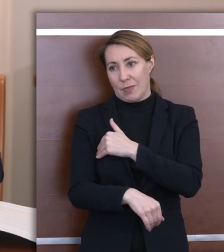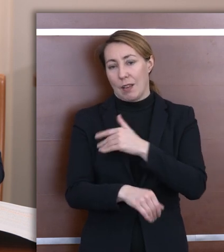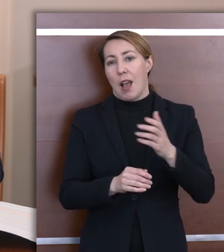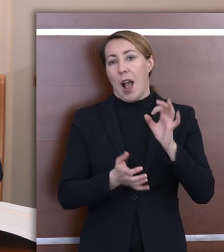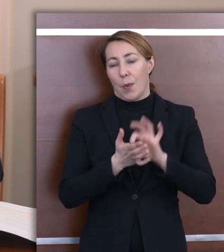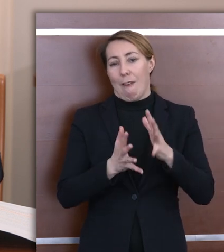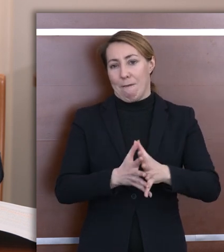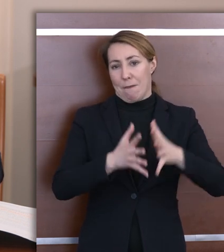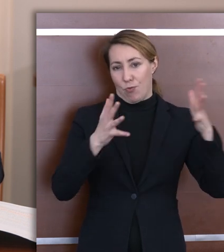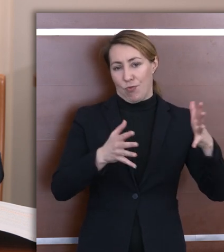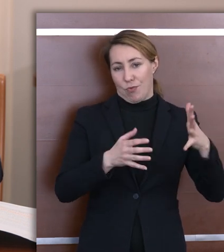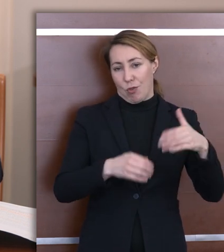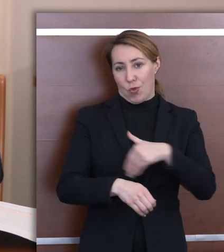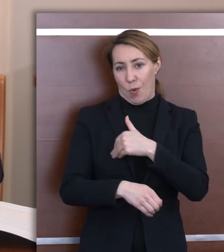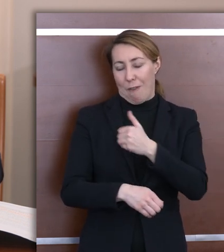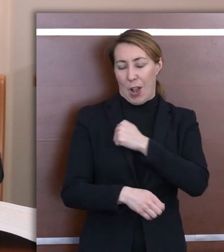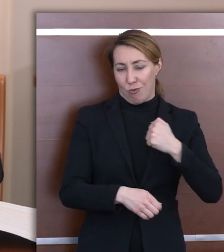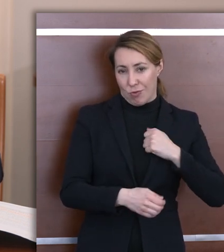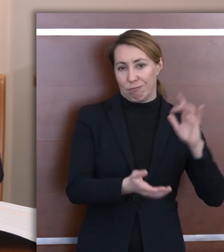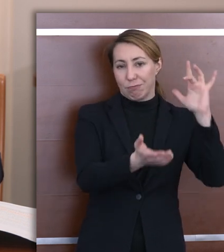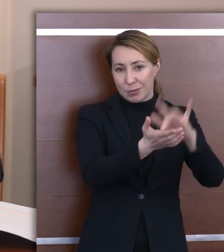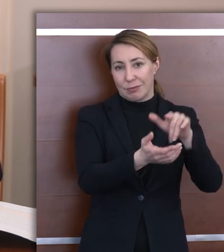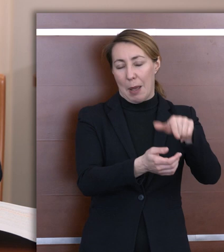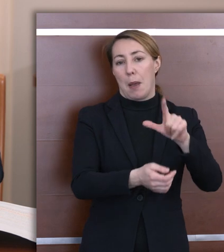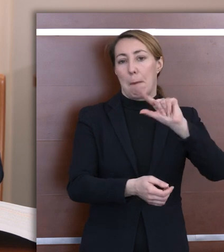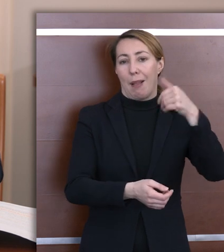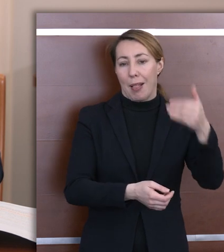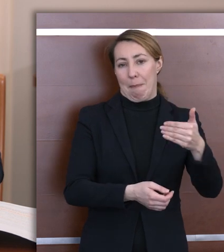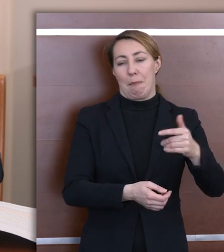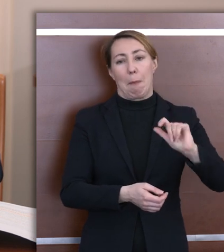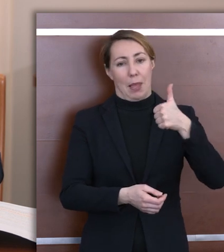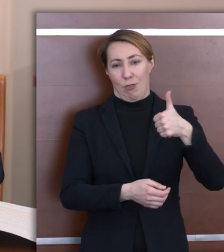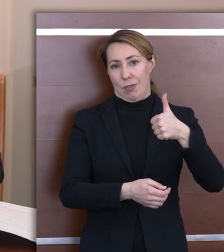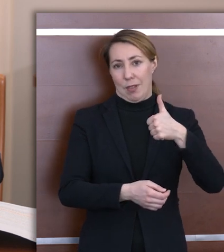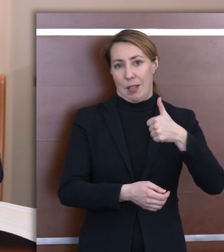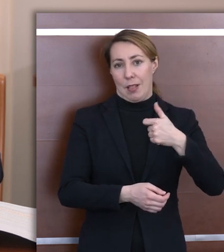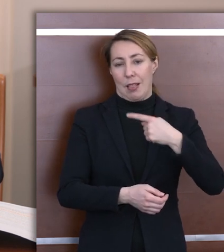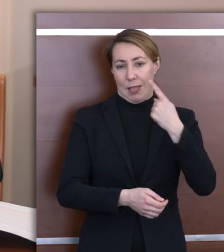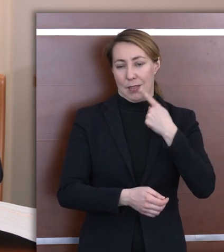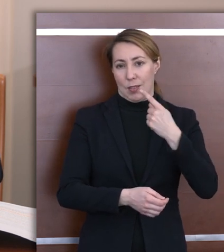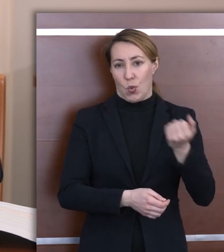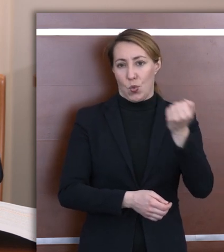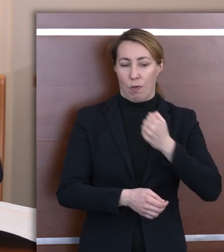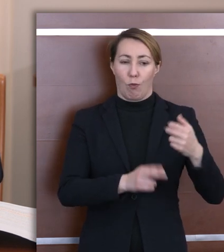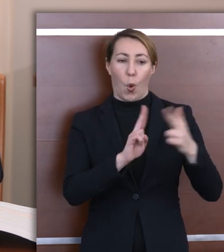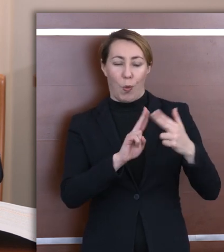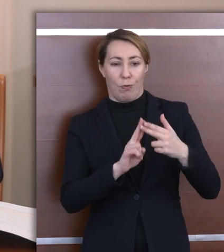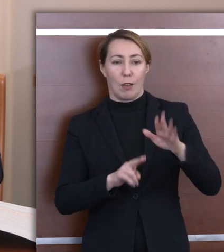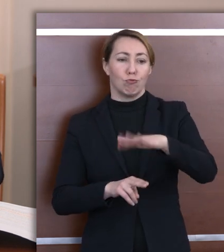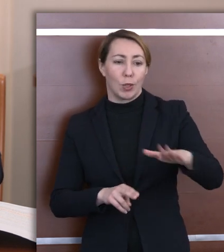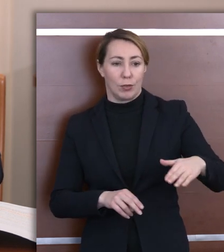dużych warszawskich szkół, gdzie polski język migowy jest pierwszym stosowanym w kontaktach z uczniem, z rodzicą.